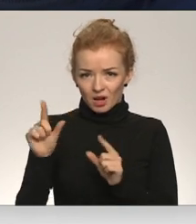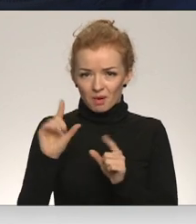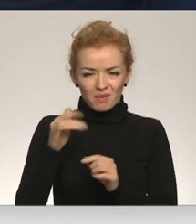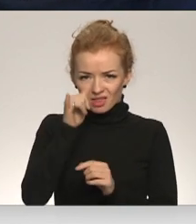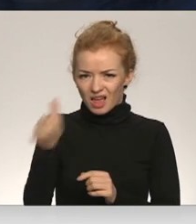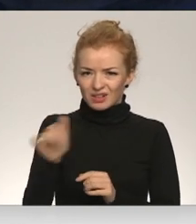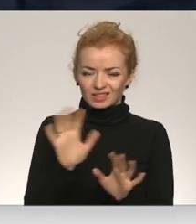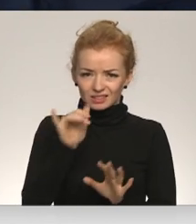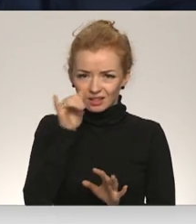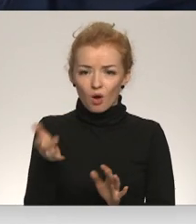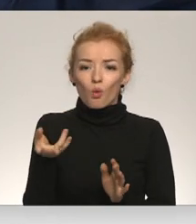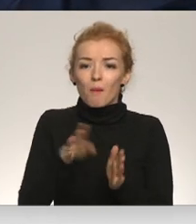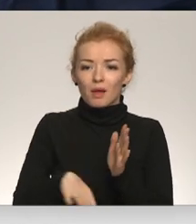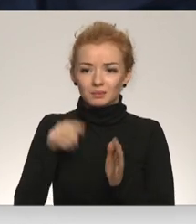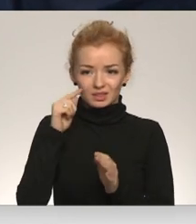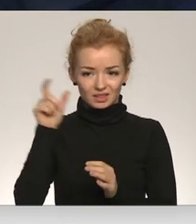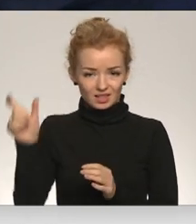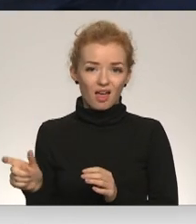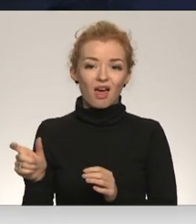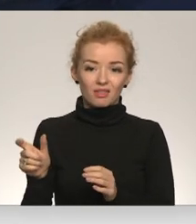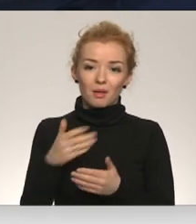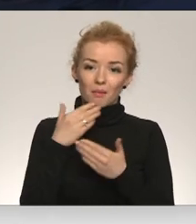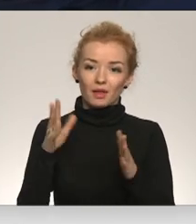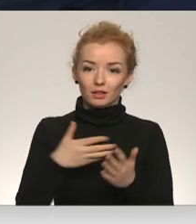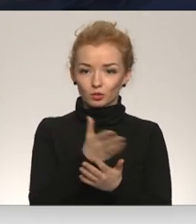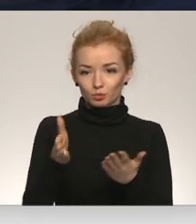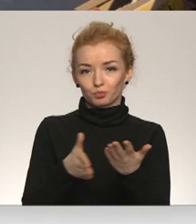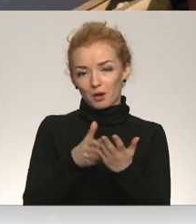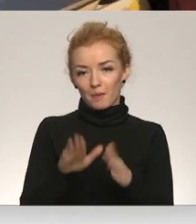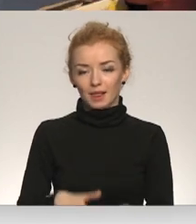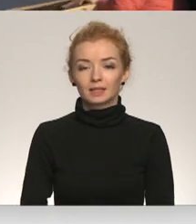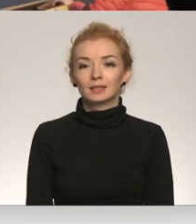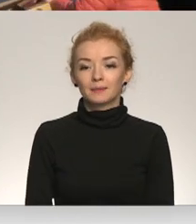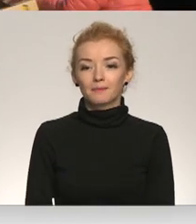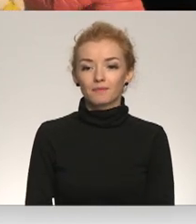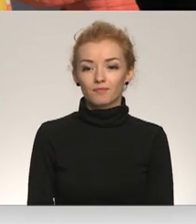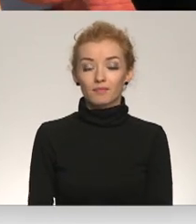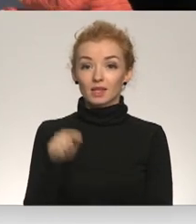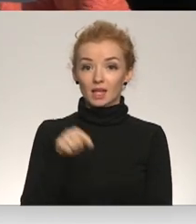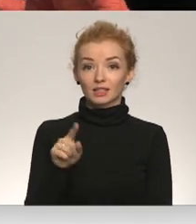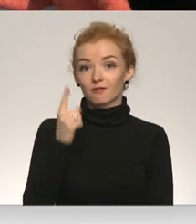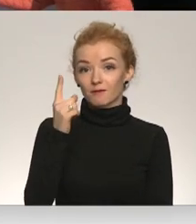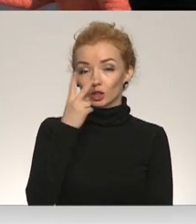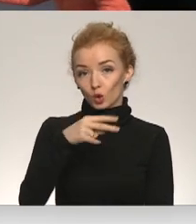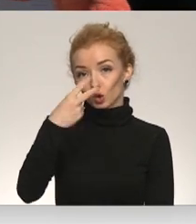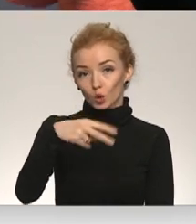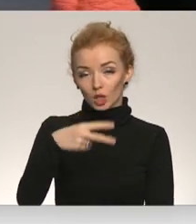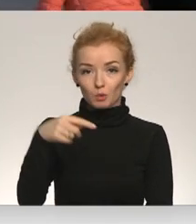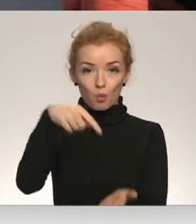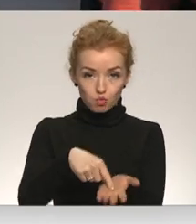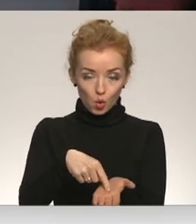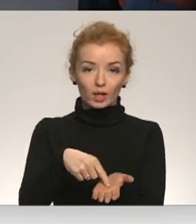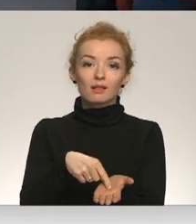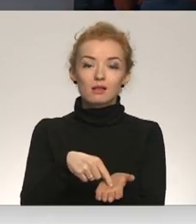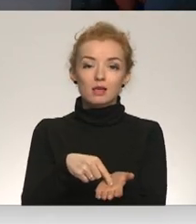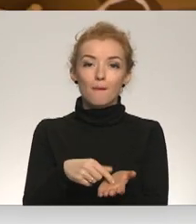nelaižam. Ko mēs bez tēta? Labi, ka cauri jums varam palīdzēt. Šis ir viens no 20 biedrības labdarības lapu izveidotajiem